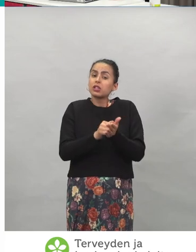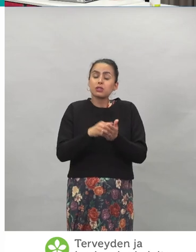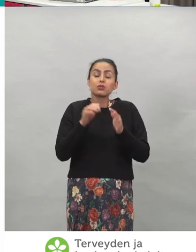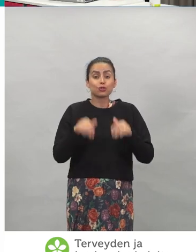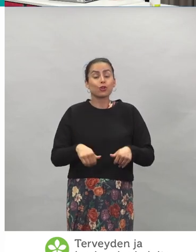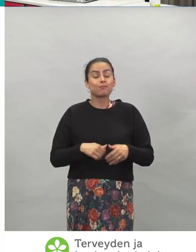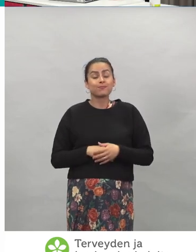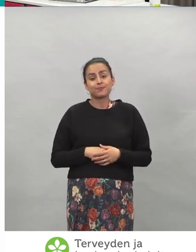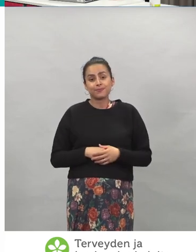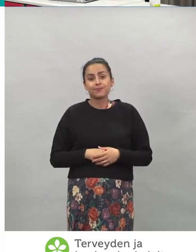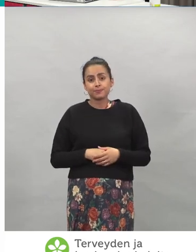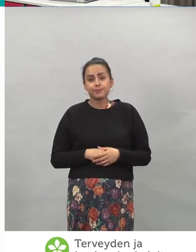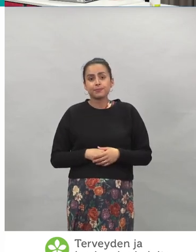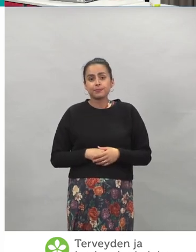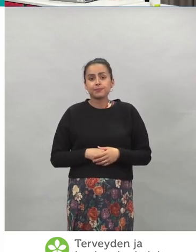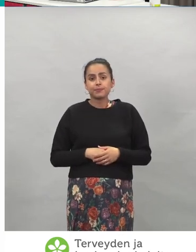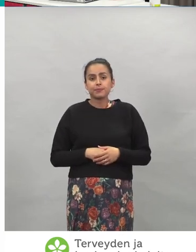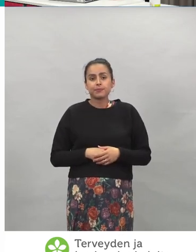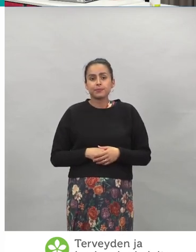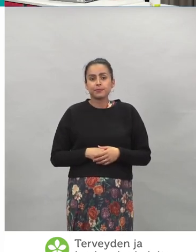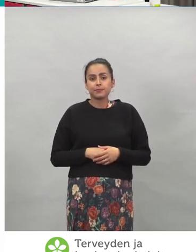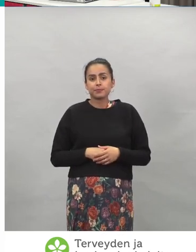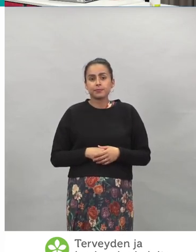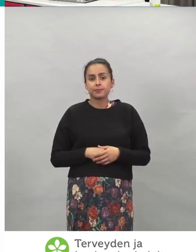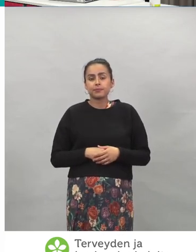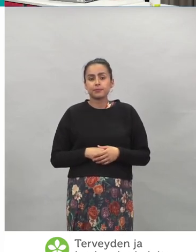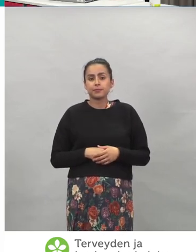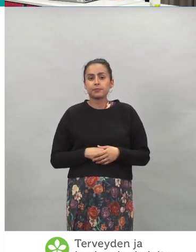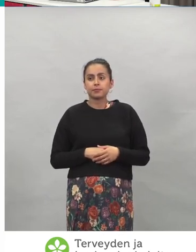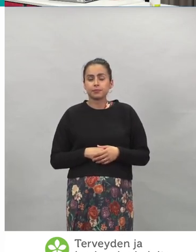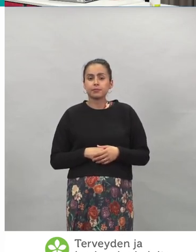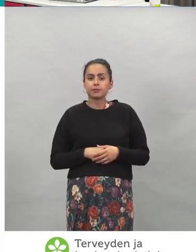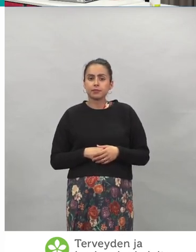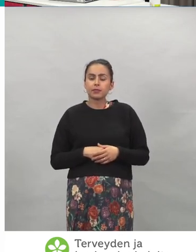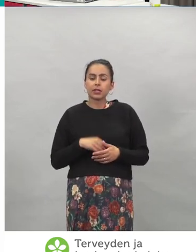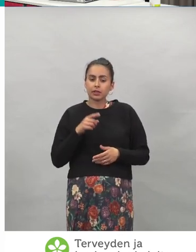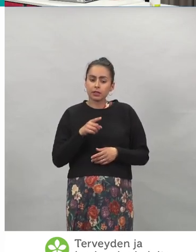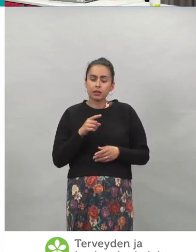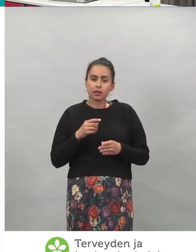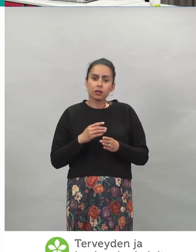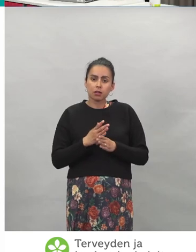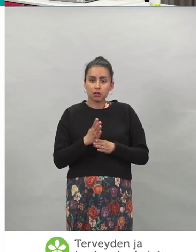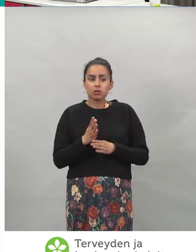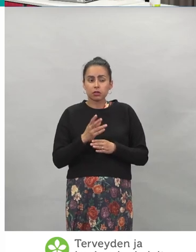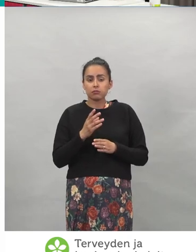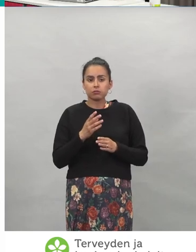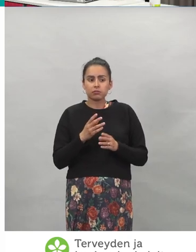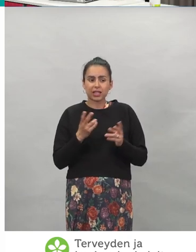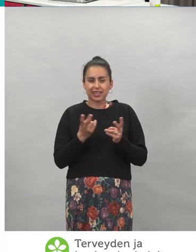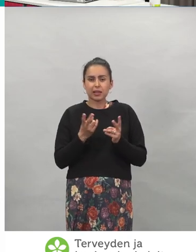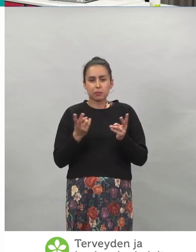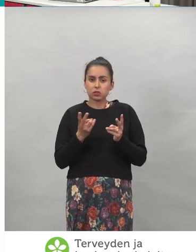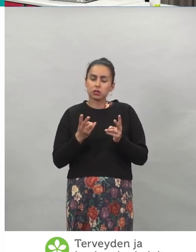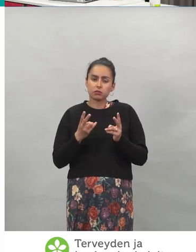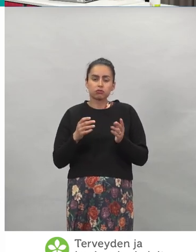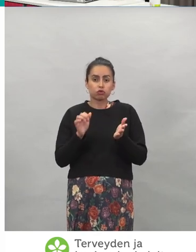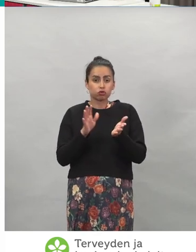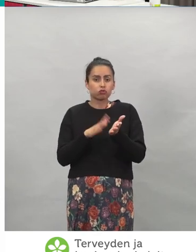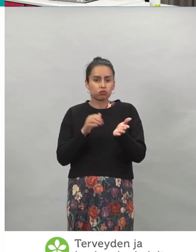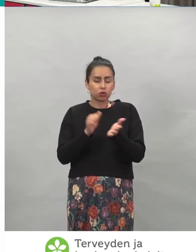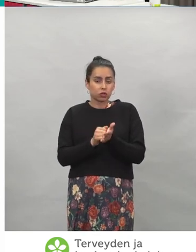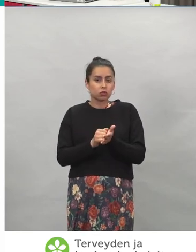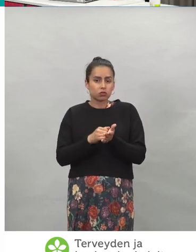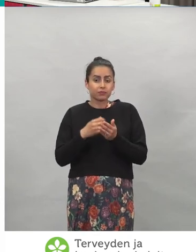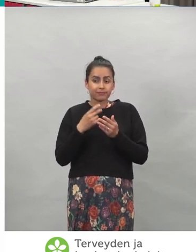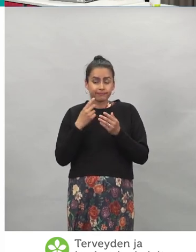todistus jo täältä Omakannasta. Ja täältä se todistus sitten näyttää. Ja